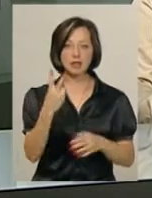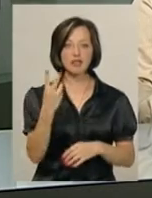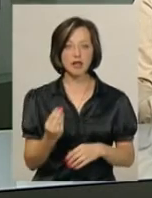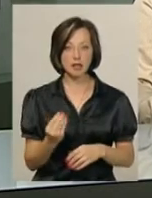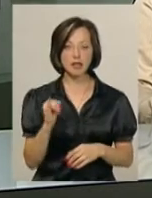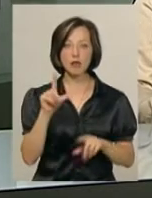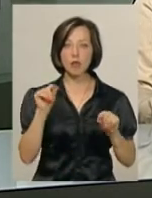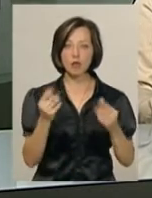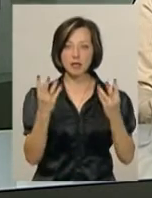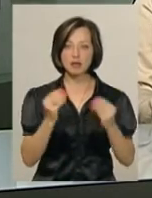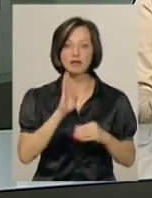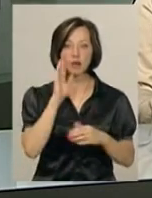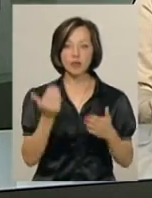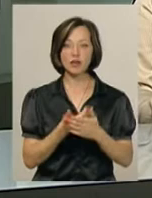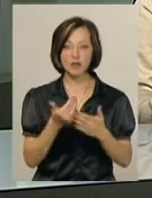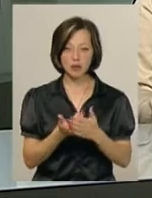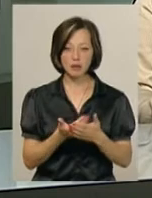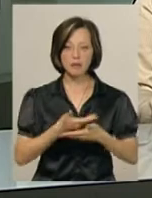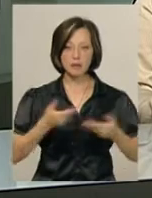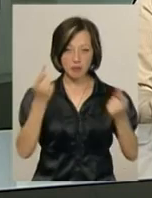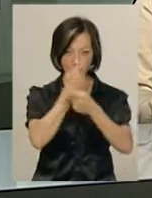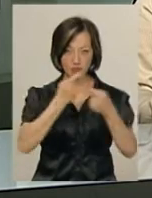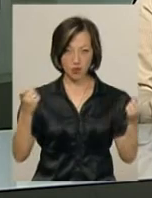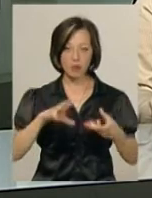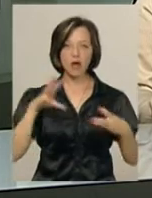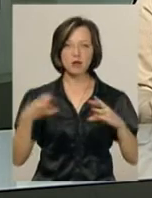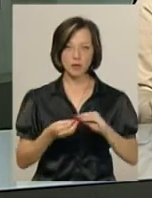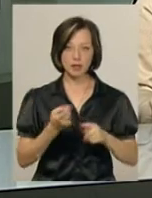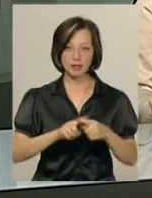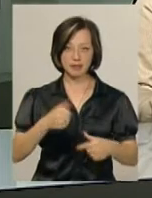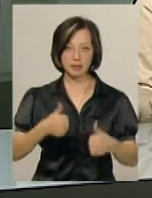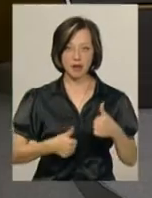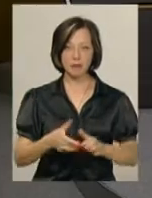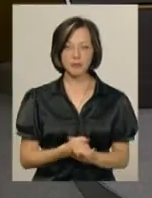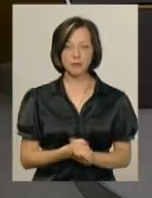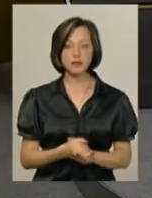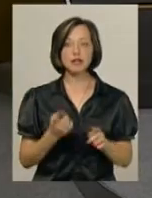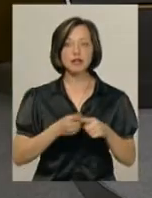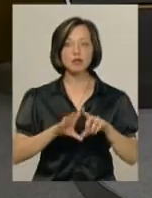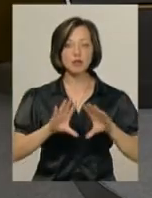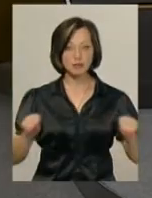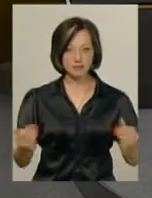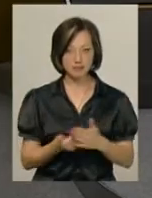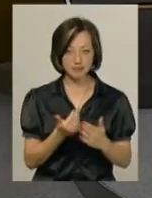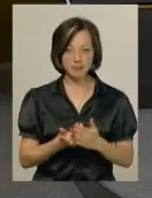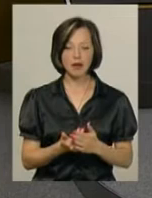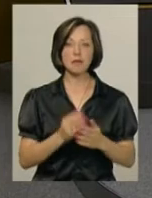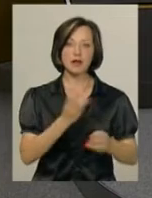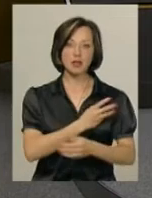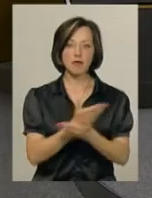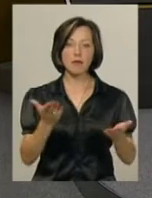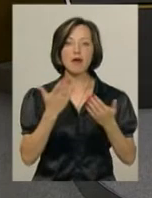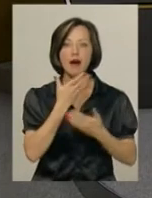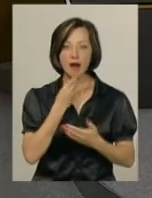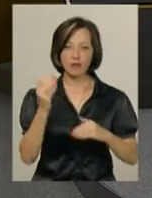дні і в понеділок в ранкових випусках новин ми повідомимо результати цих змагань. На цьому наш випуск завершено. Ми бажаємо вам